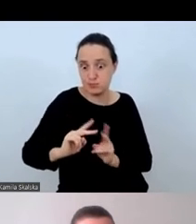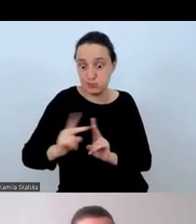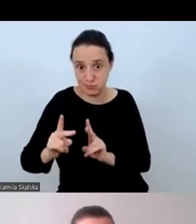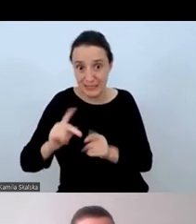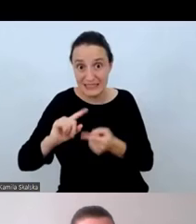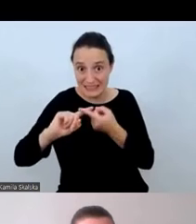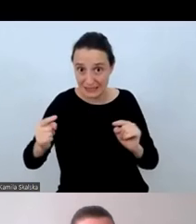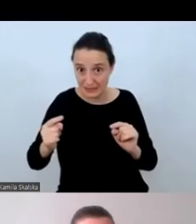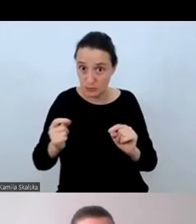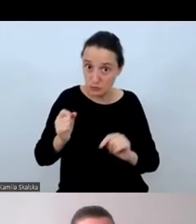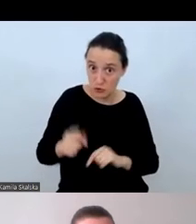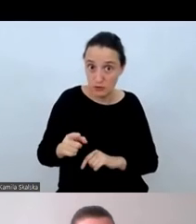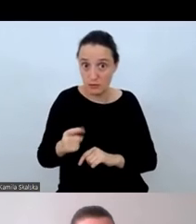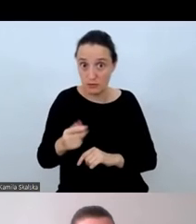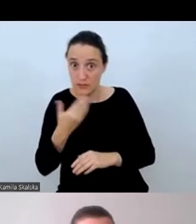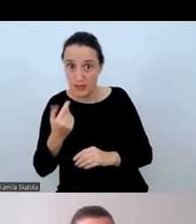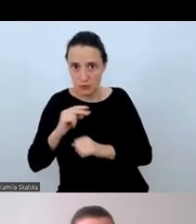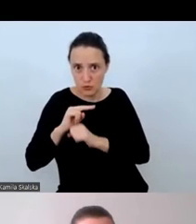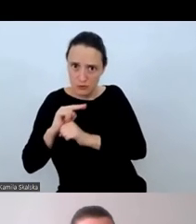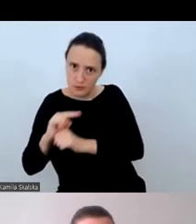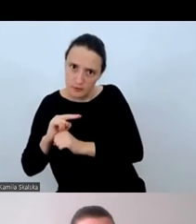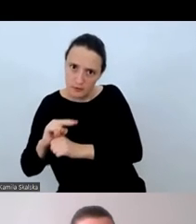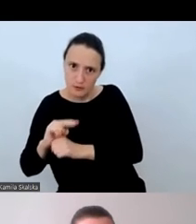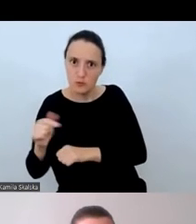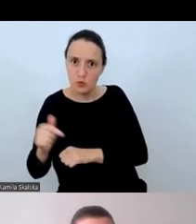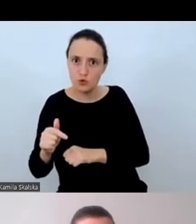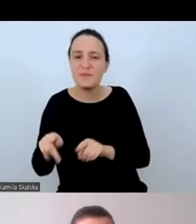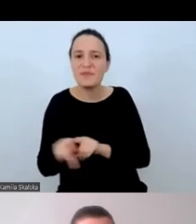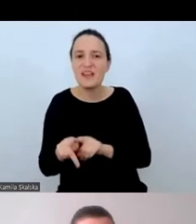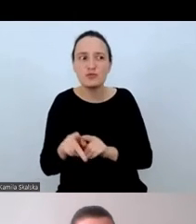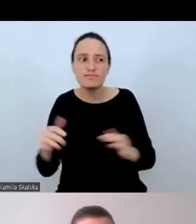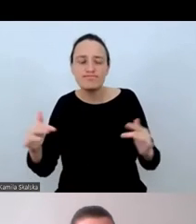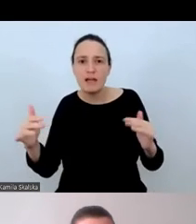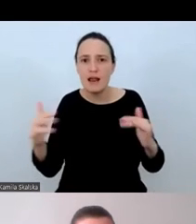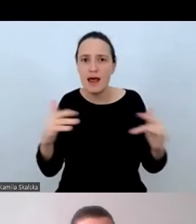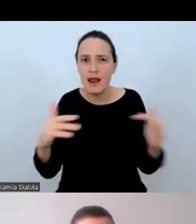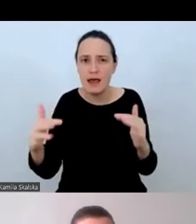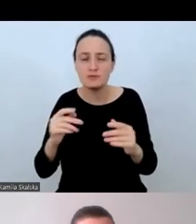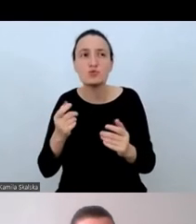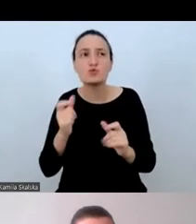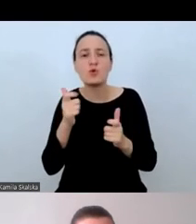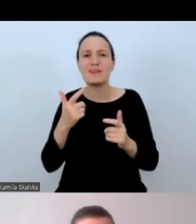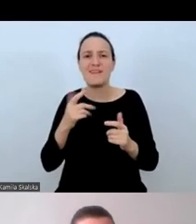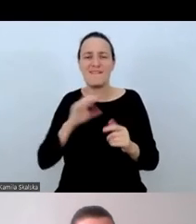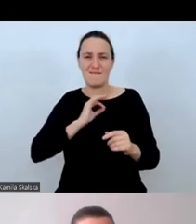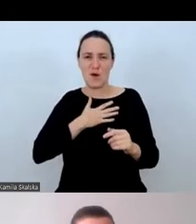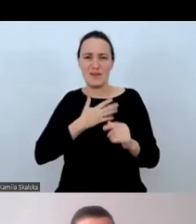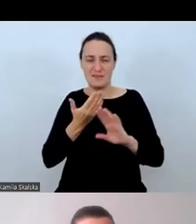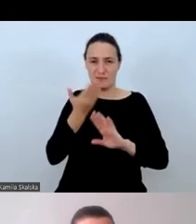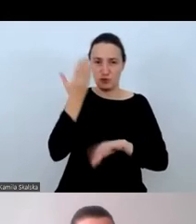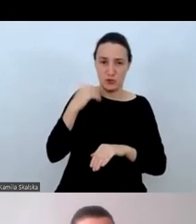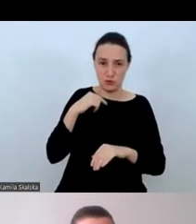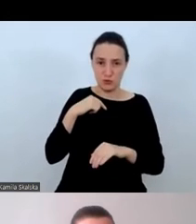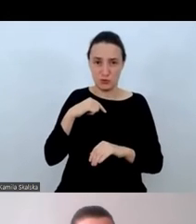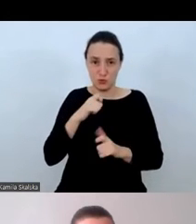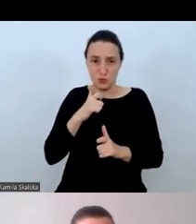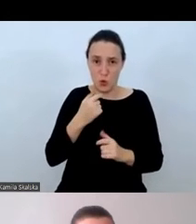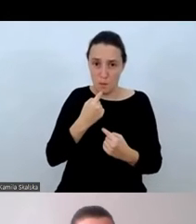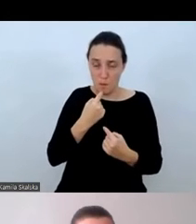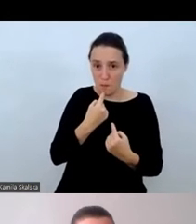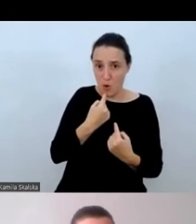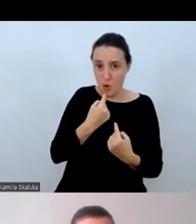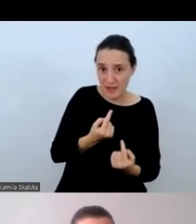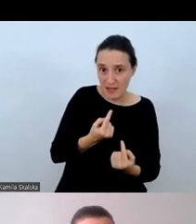Monitoruje również relacje pomiędzy swoją własną wypowiedzią,